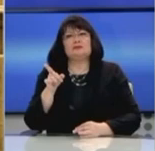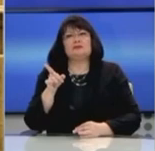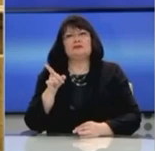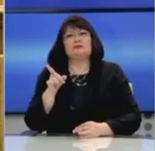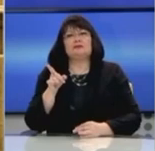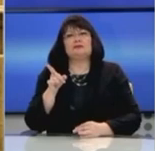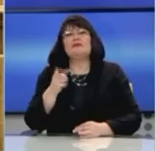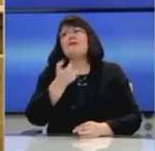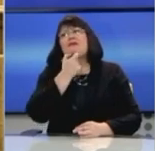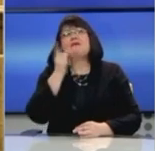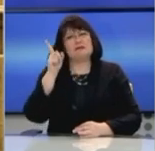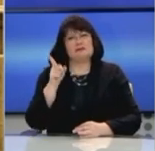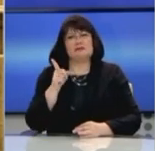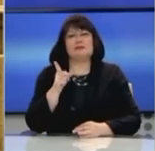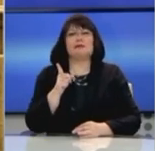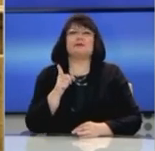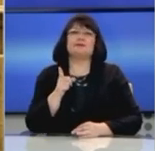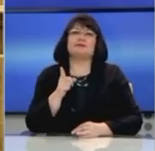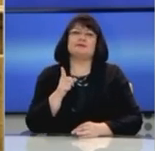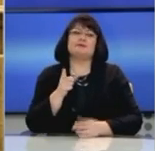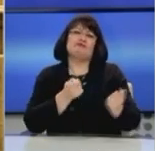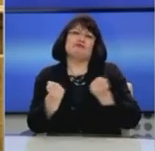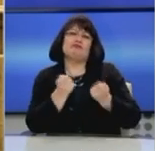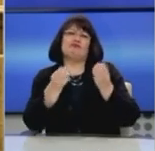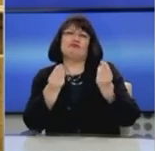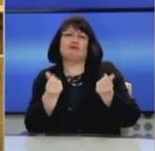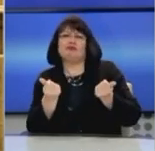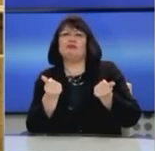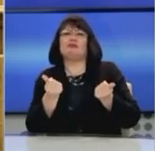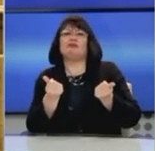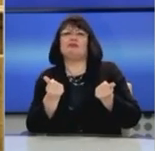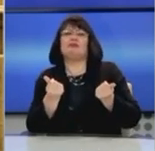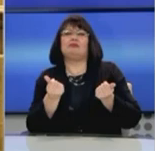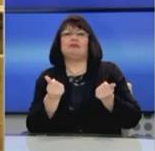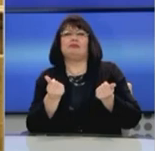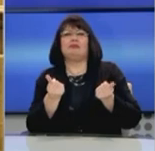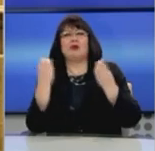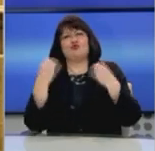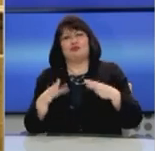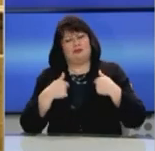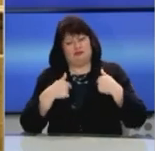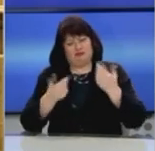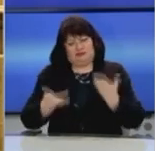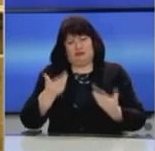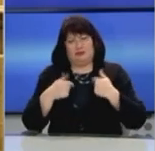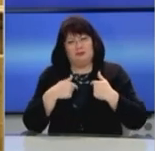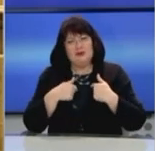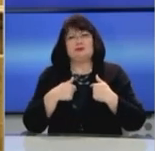ακόμα και το Ηνωμένο Βασίλειο, το οποίο διαχειρίστηκε το πρώτο μέρος της κρίσης, χειρότερα από ότι εμείς εδώ,